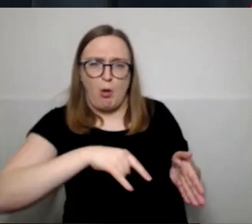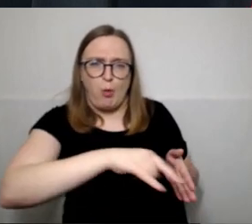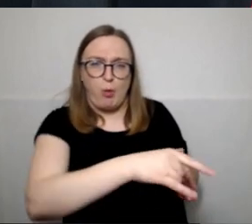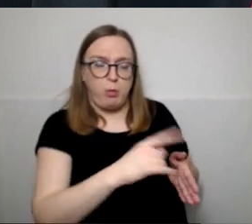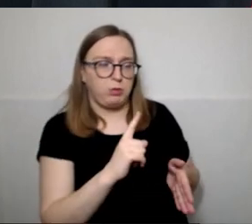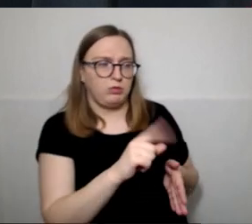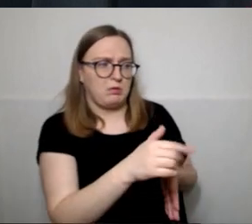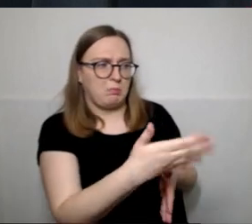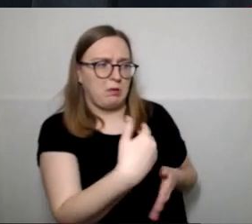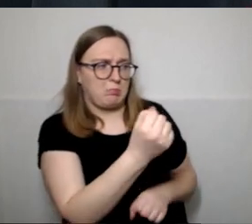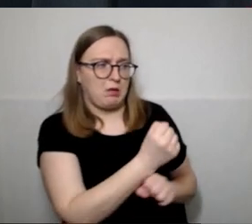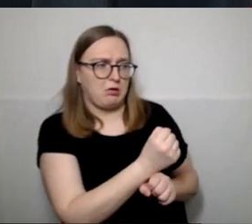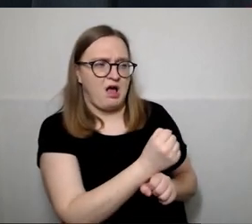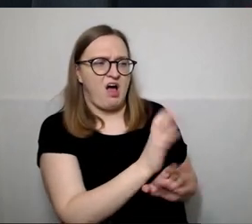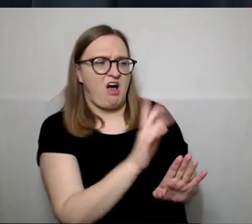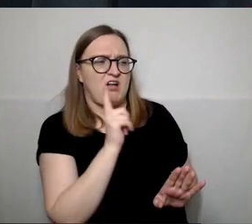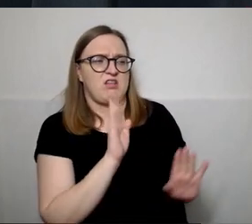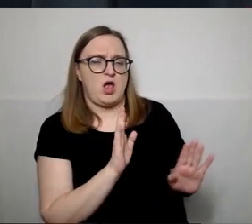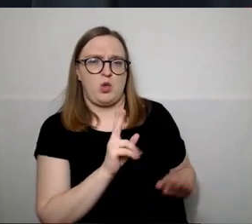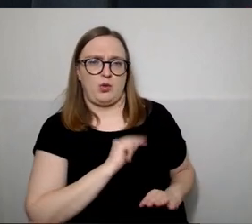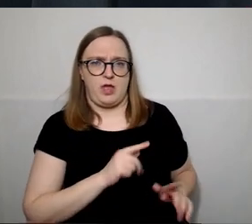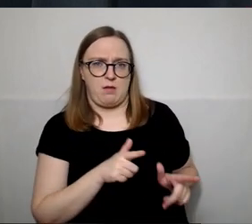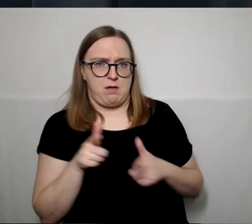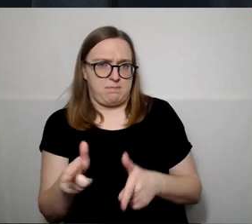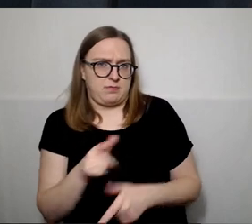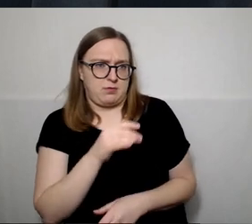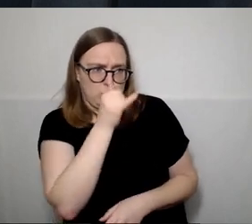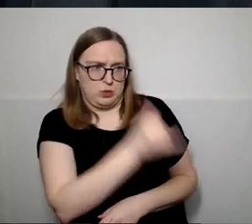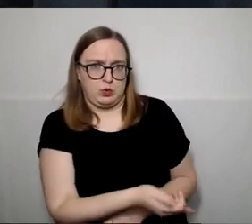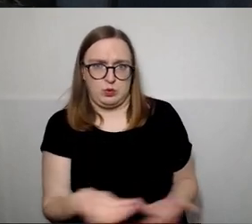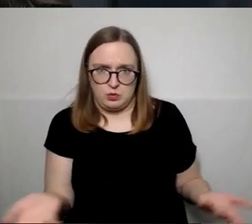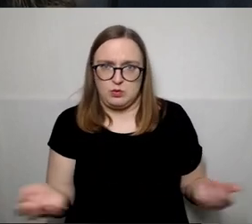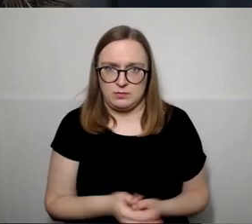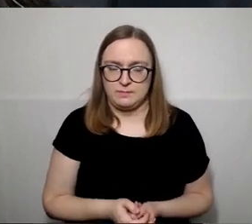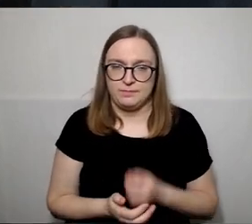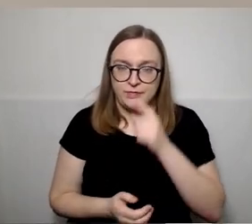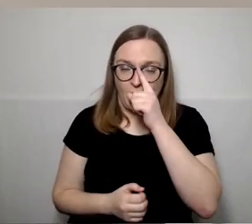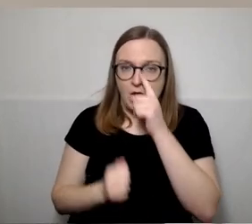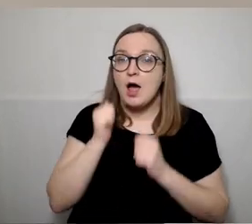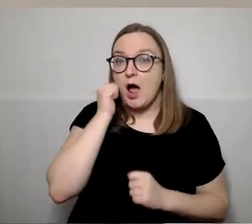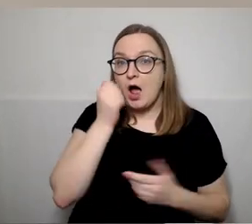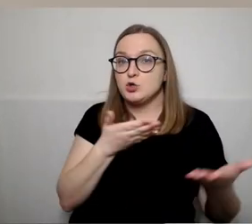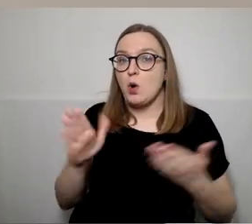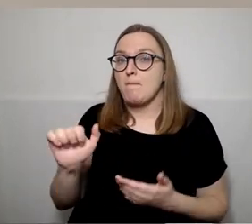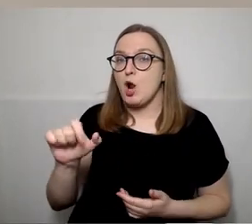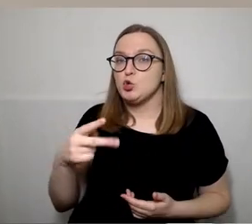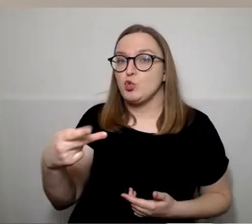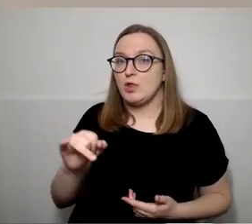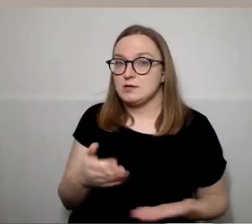ir tada būna problema, kad tas pavežėjais neprivažiuoja. Ačiū. Ir Pane Balčiūnai, prašau.